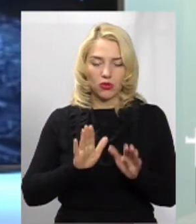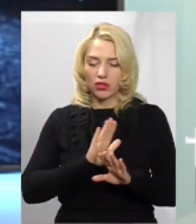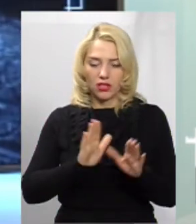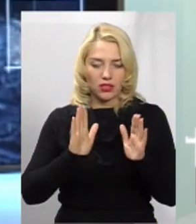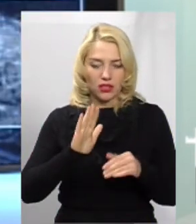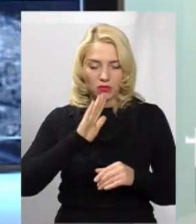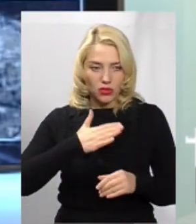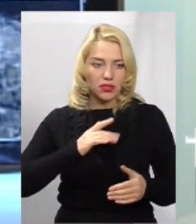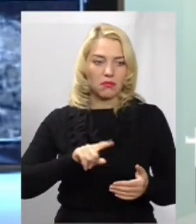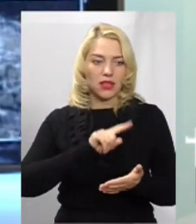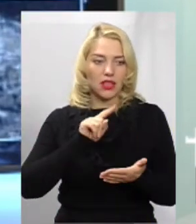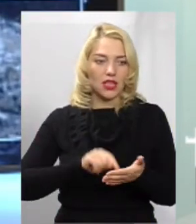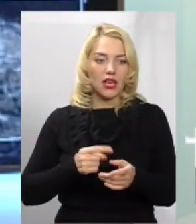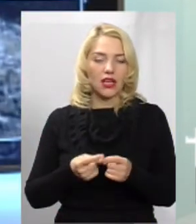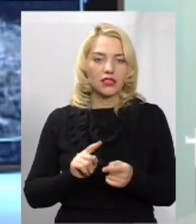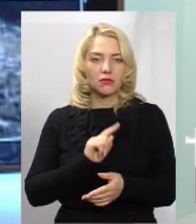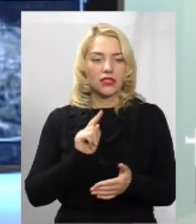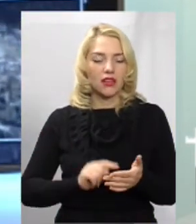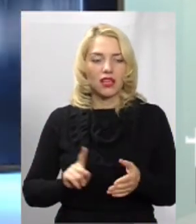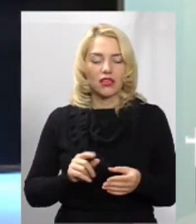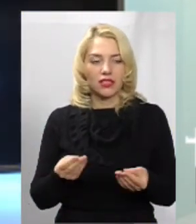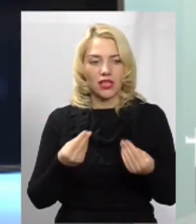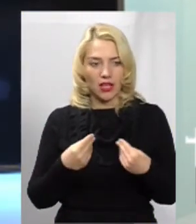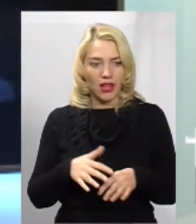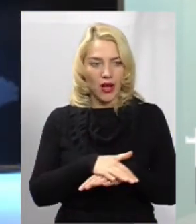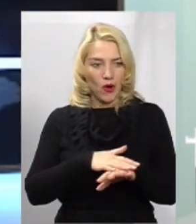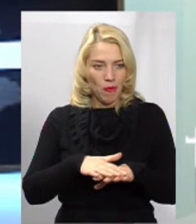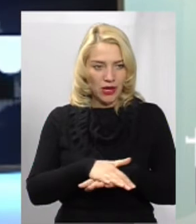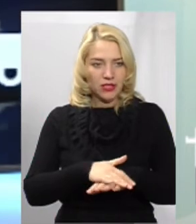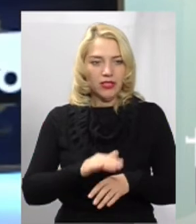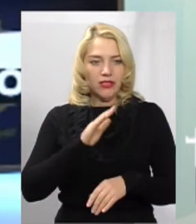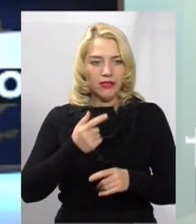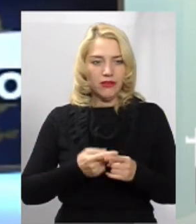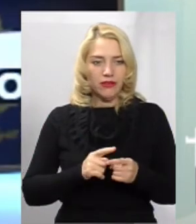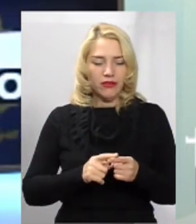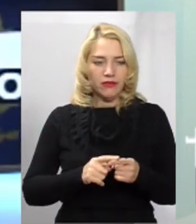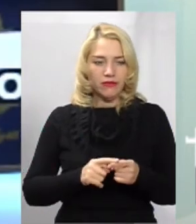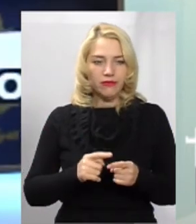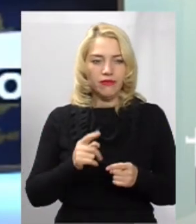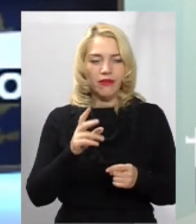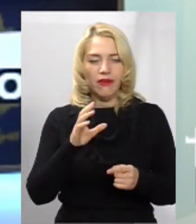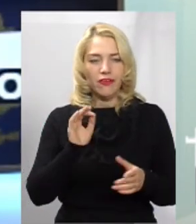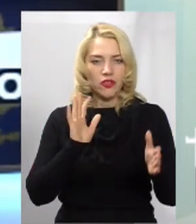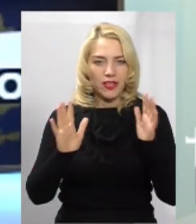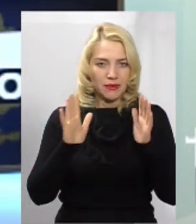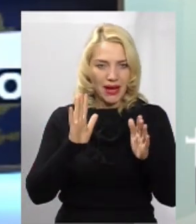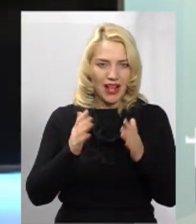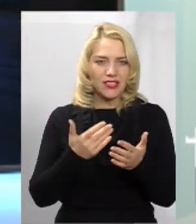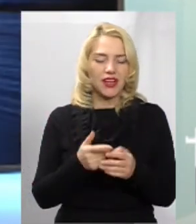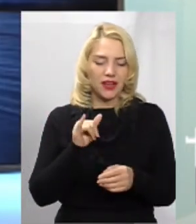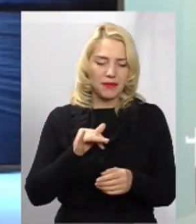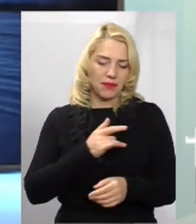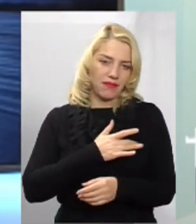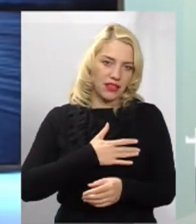мої питання, а саме ті питання, які мені задала громадськість на моїй сторінці в Фейсбуці та в соцмережах, в